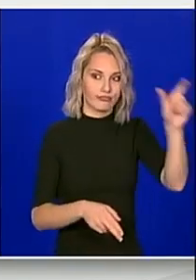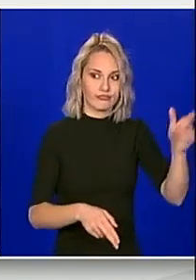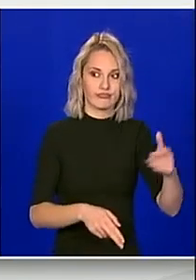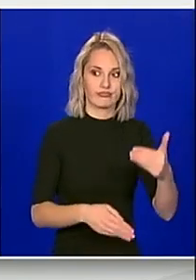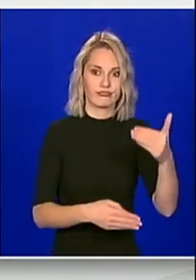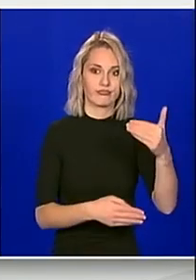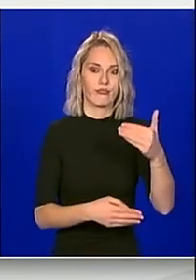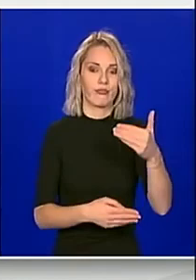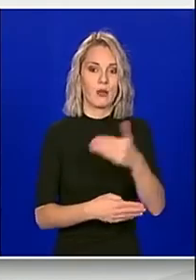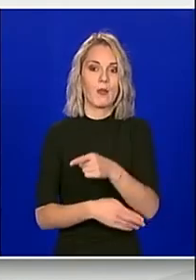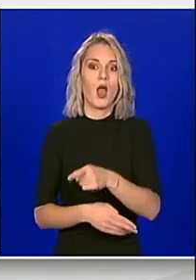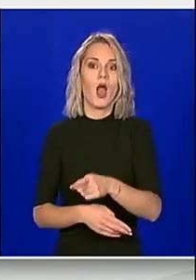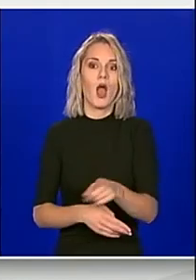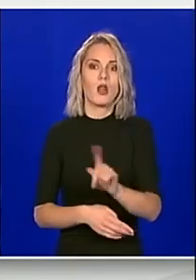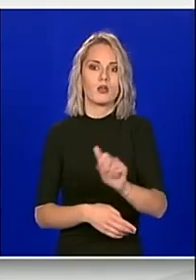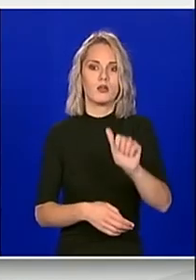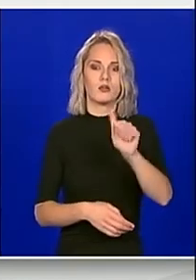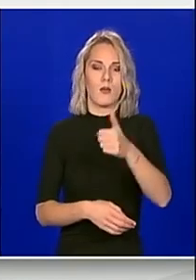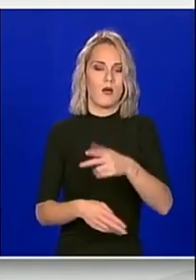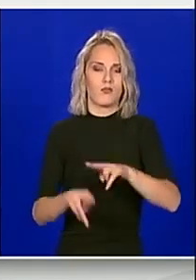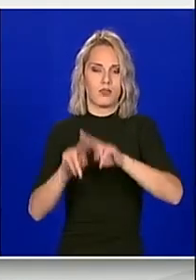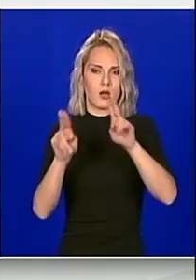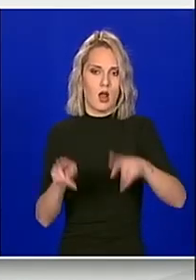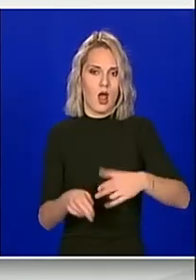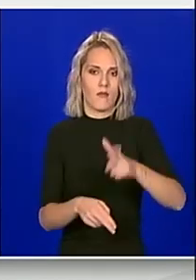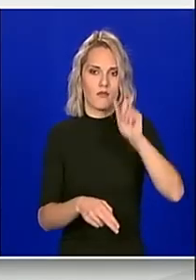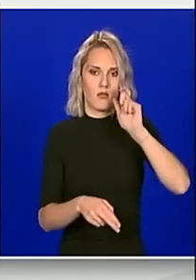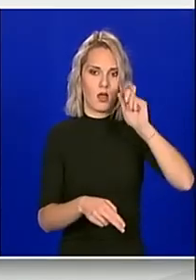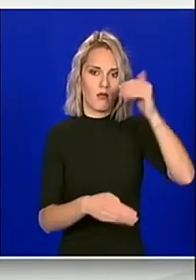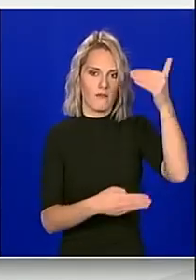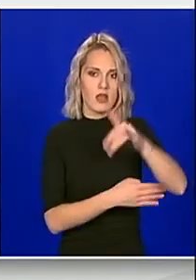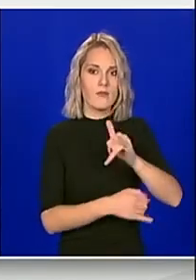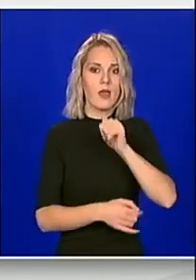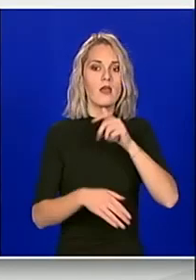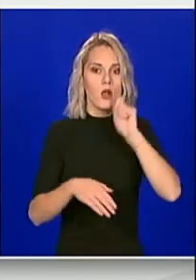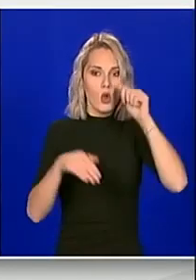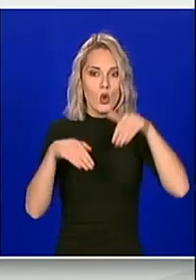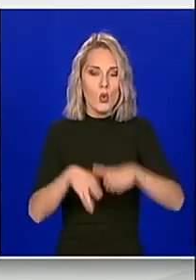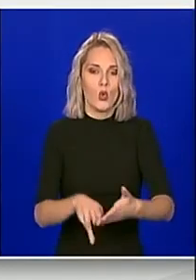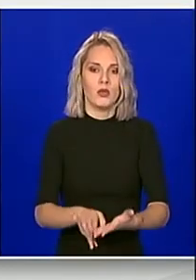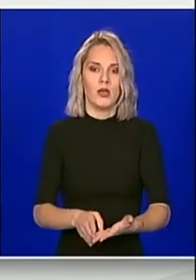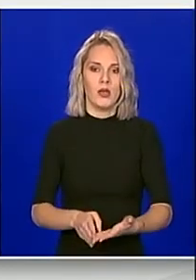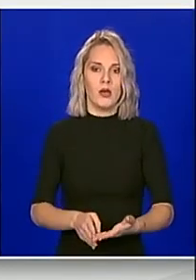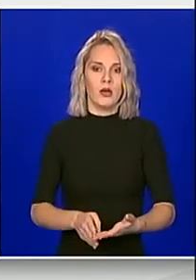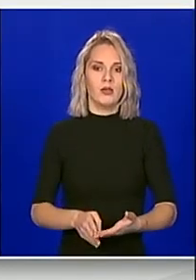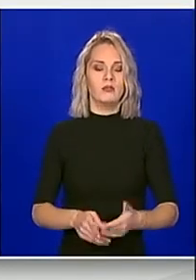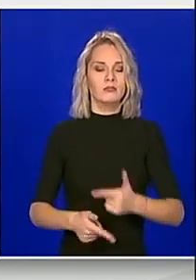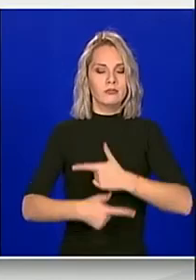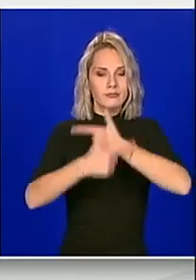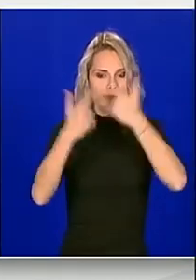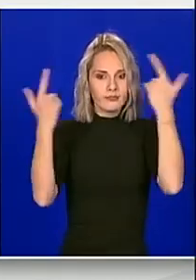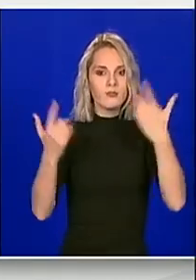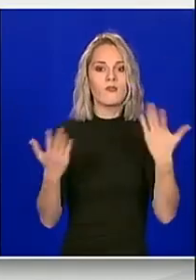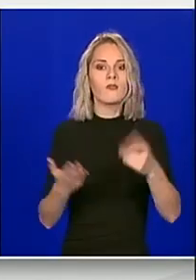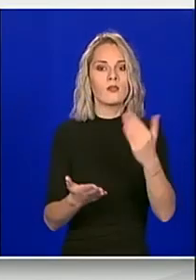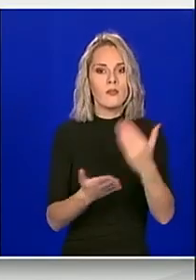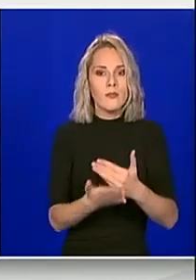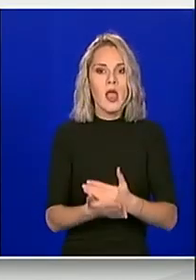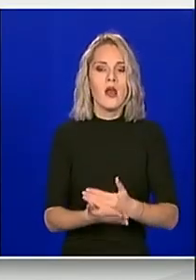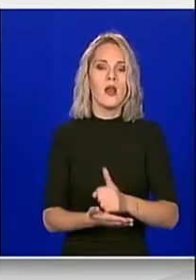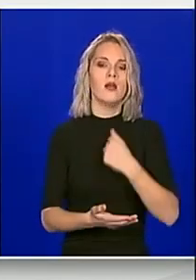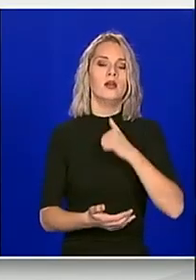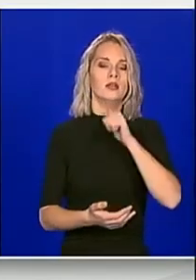su svi, ne samo pravne osobe, već i građani u Republici Hrvatskoj, svjesni koje su to mjere i